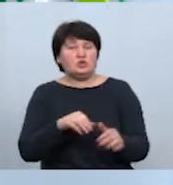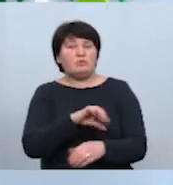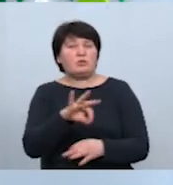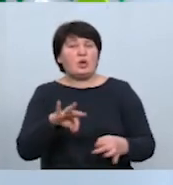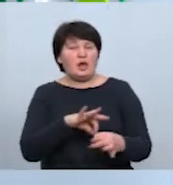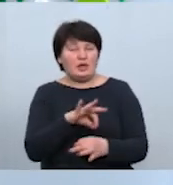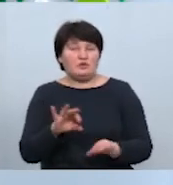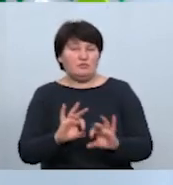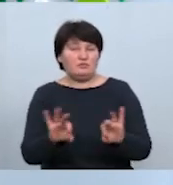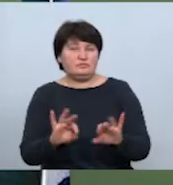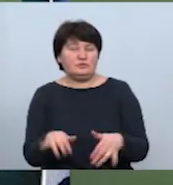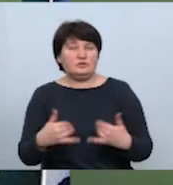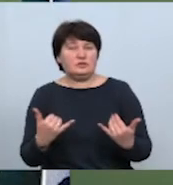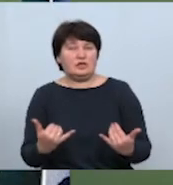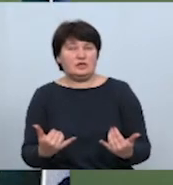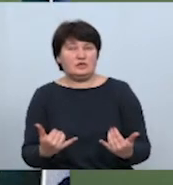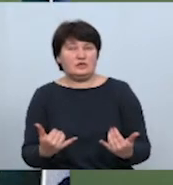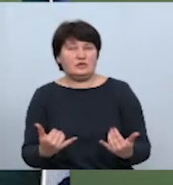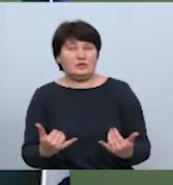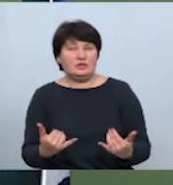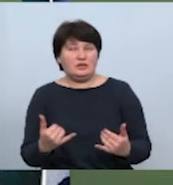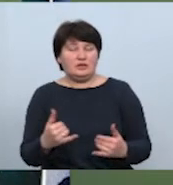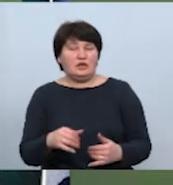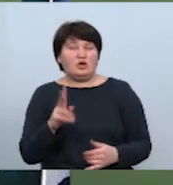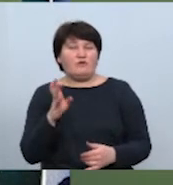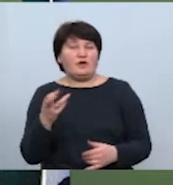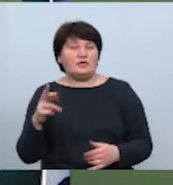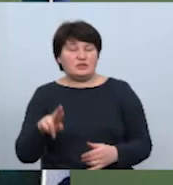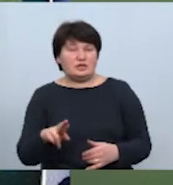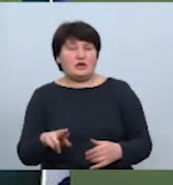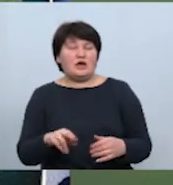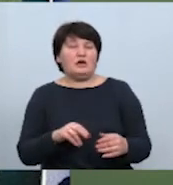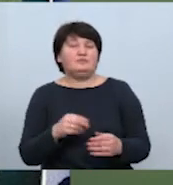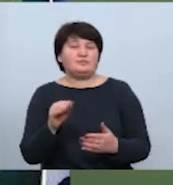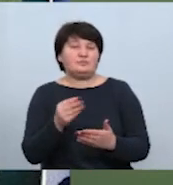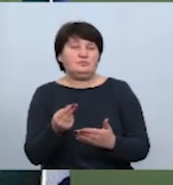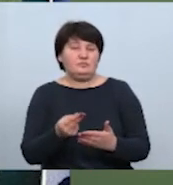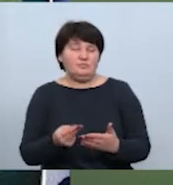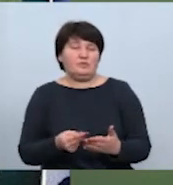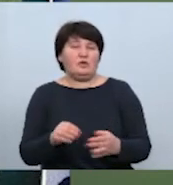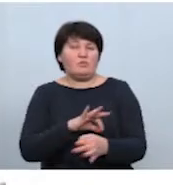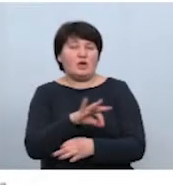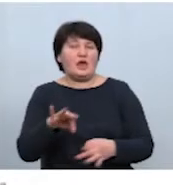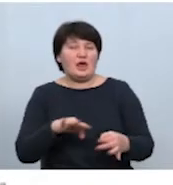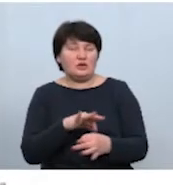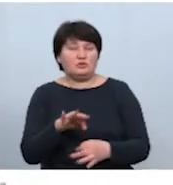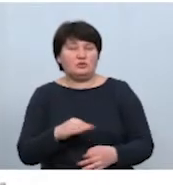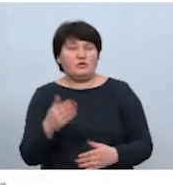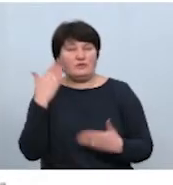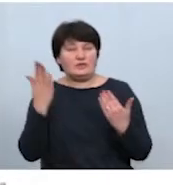Докладніше Оксана Василик. Інна Брюховацька – авторка проєкту «Веселі гірки». Її ініціатива набрала